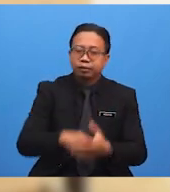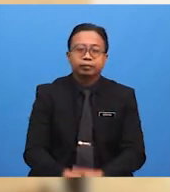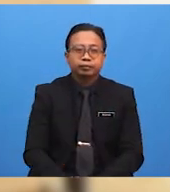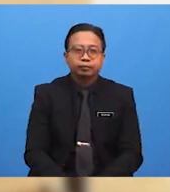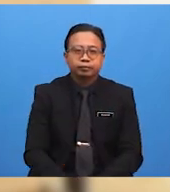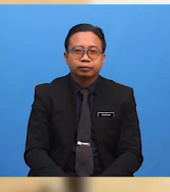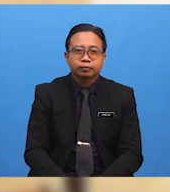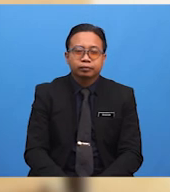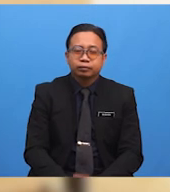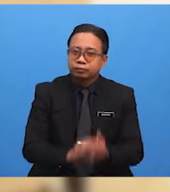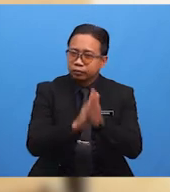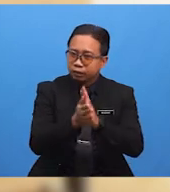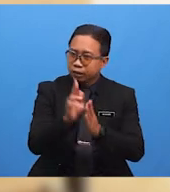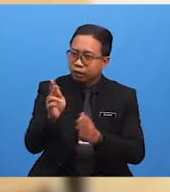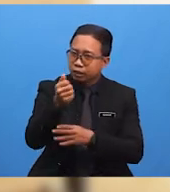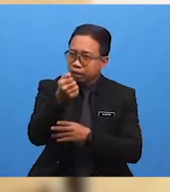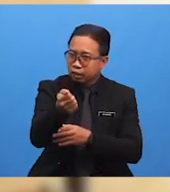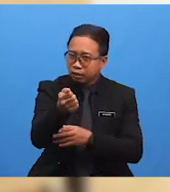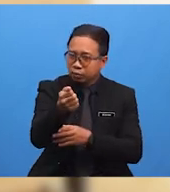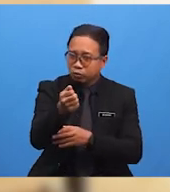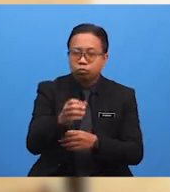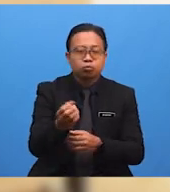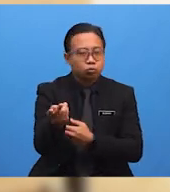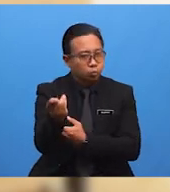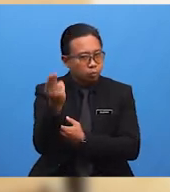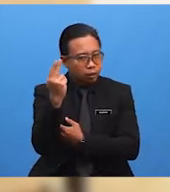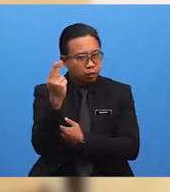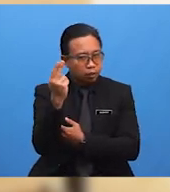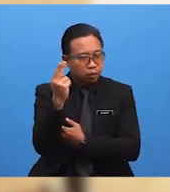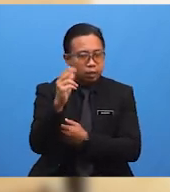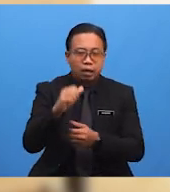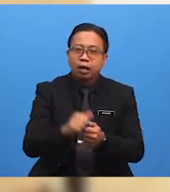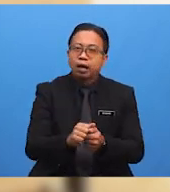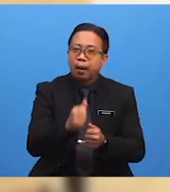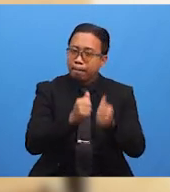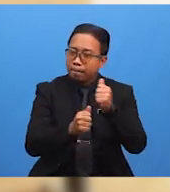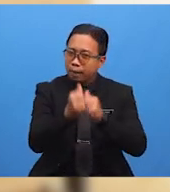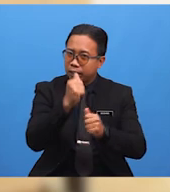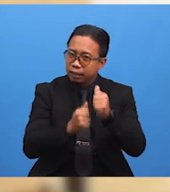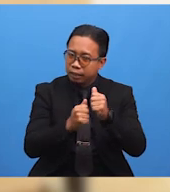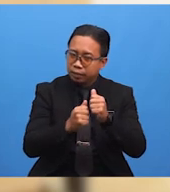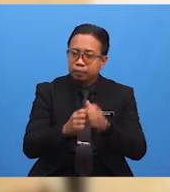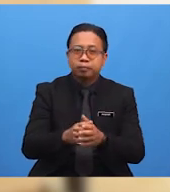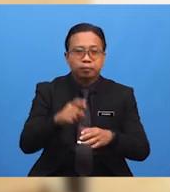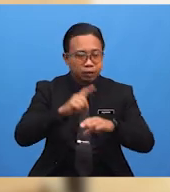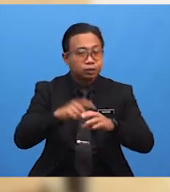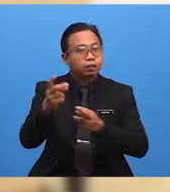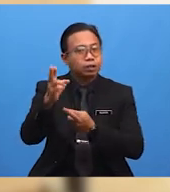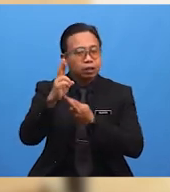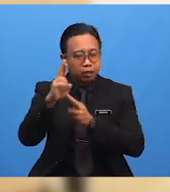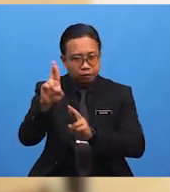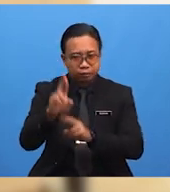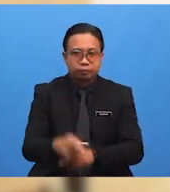ini Menjadikan kamu berupaya mengamalkan Adap-Adap ketika Rehlah